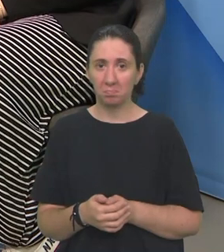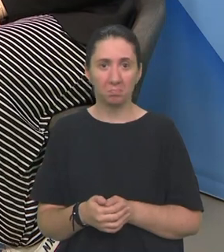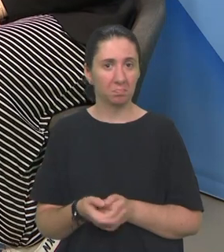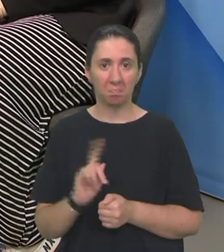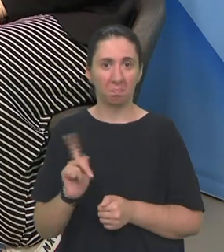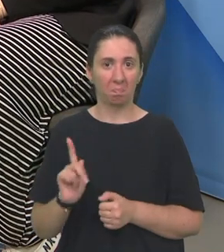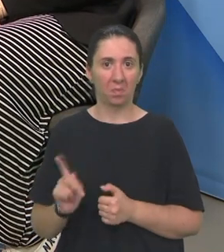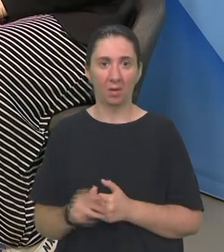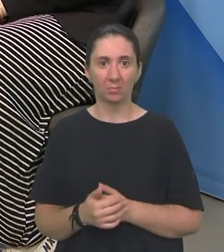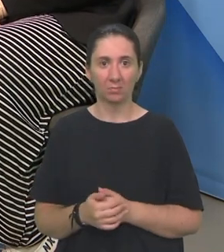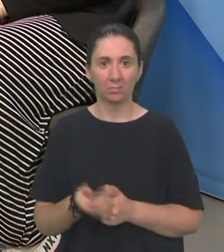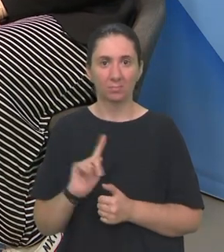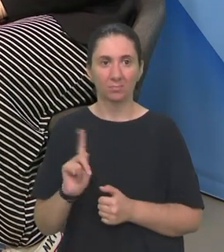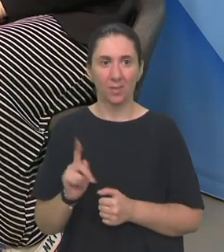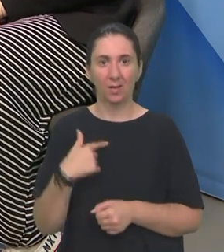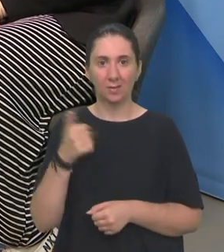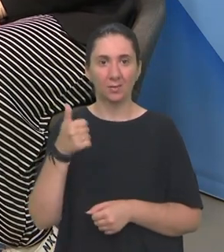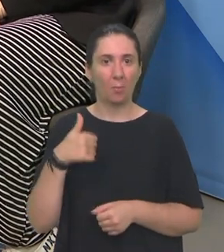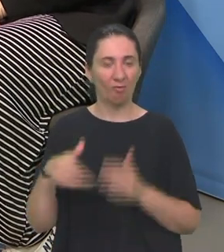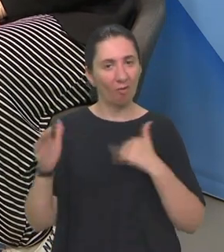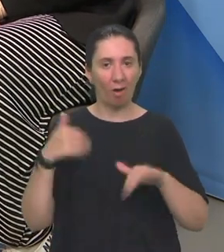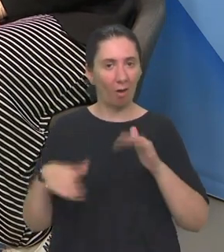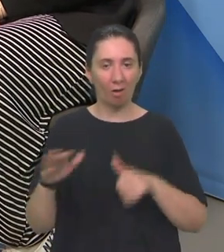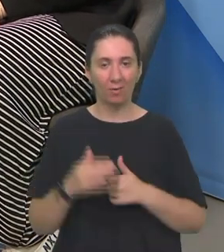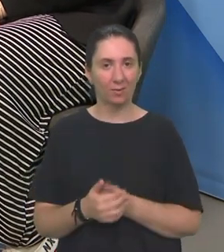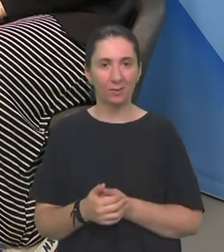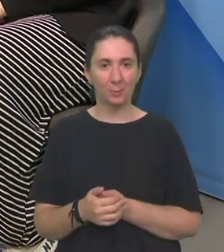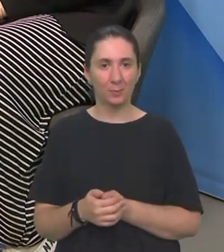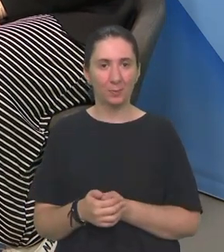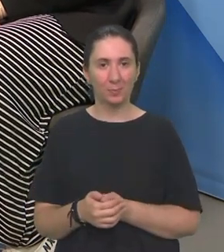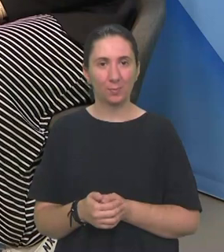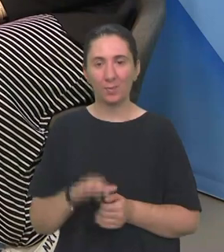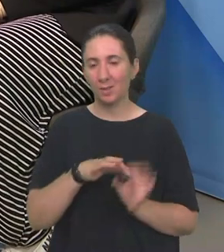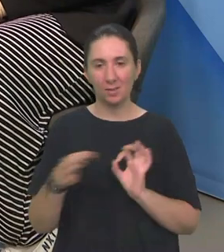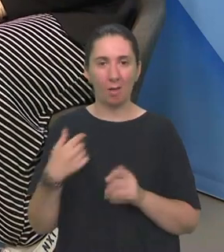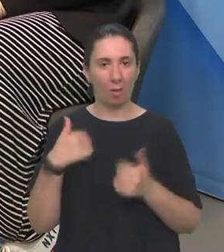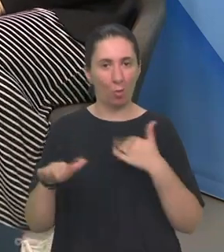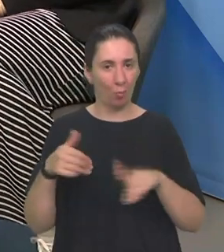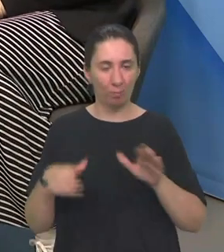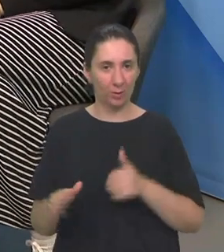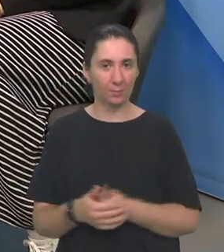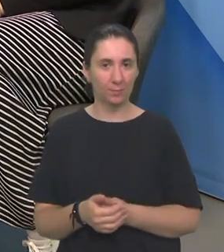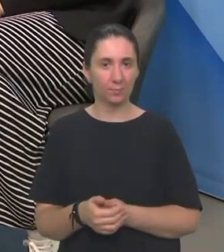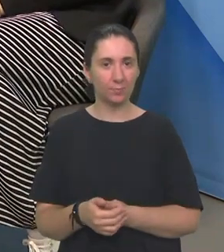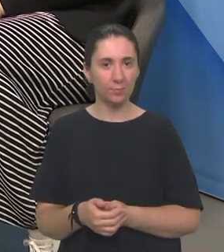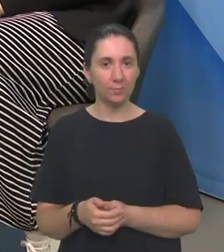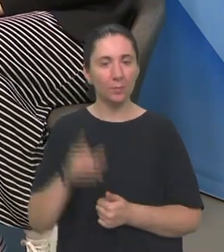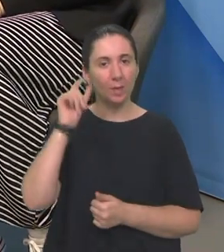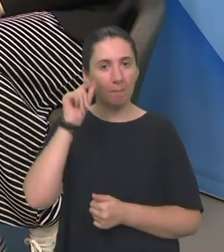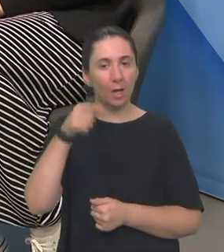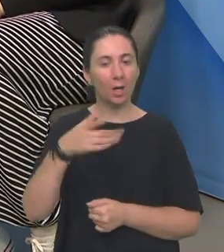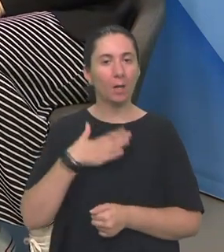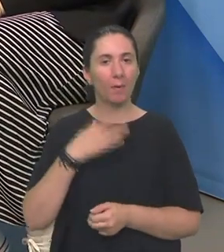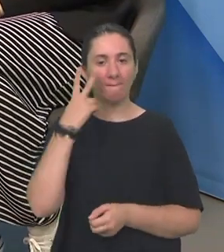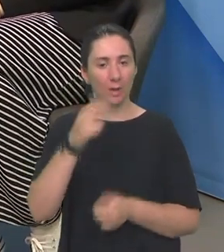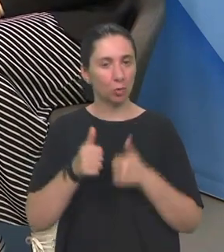Ne Ne Ja bih samo išla po volje Samo bih išla Marina, ti imaš